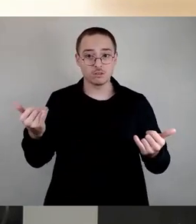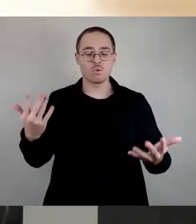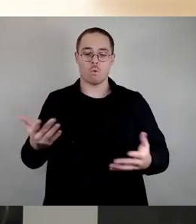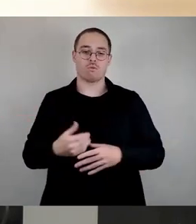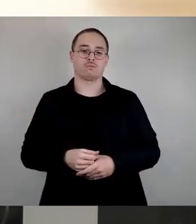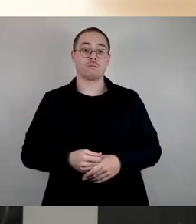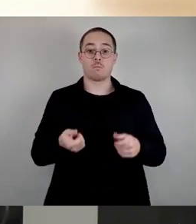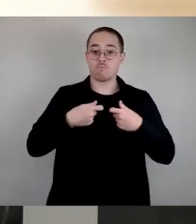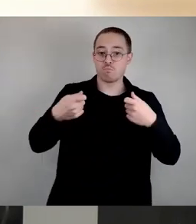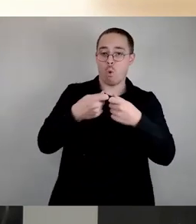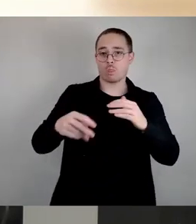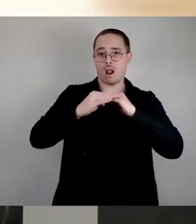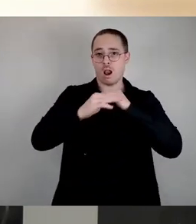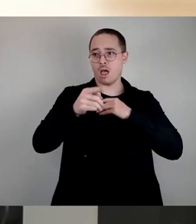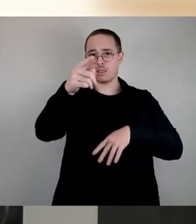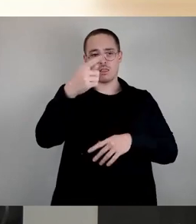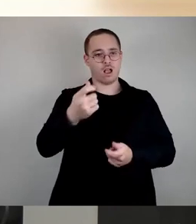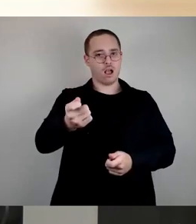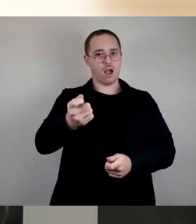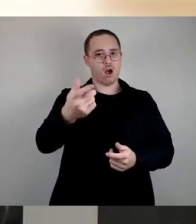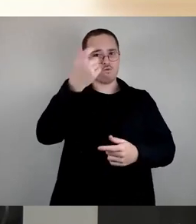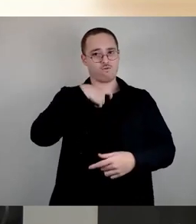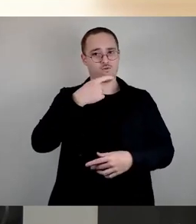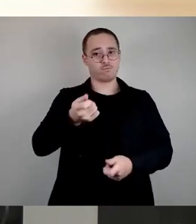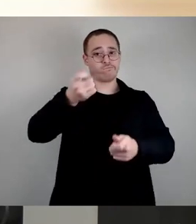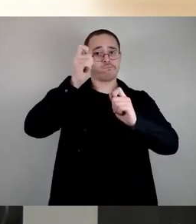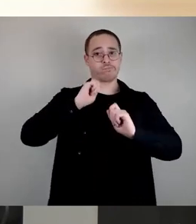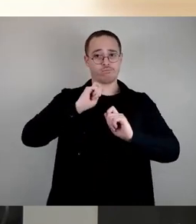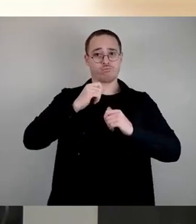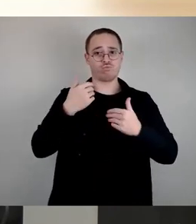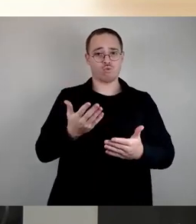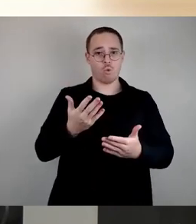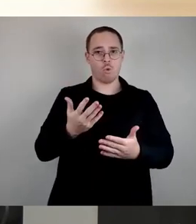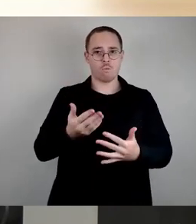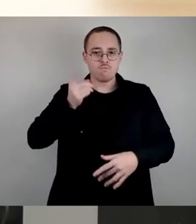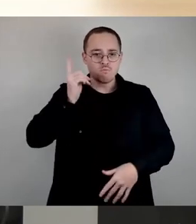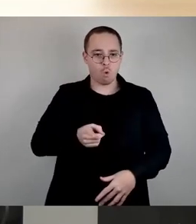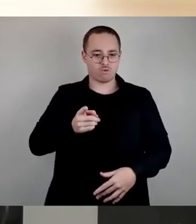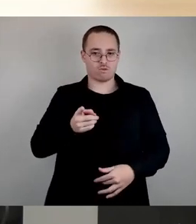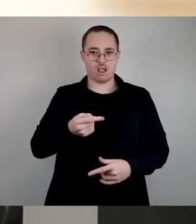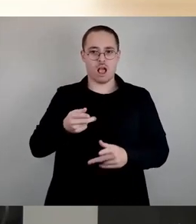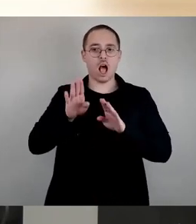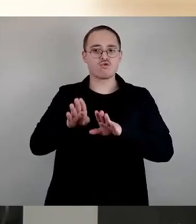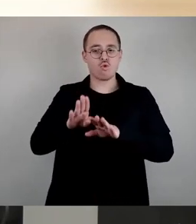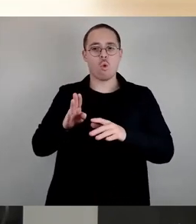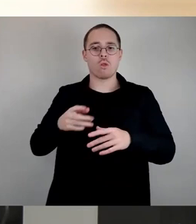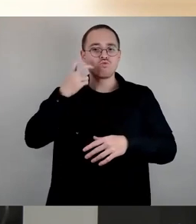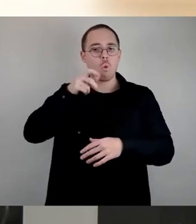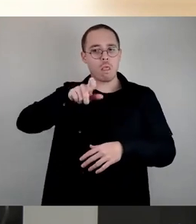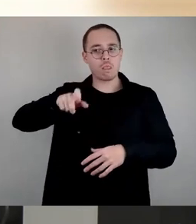Anzahl unterzubringender Asyl aufgezwungen wird. Aber ich will jetzt nichts von Ampeln reden oder so.